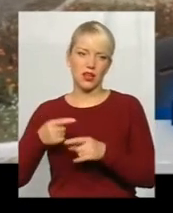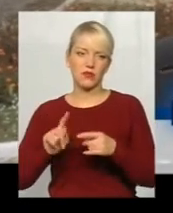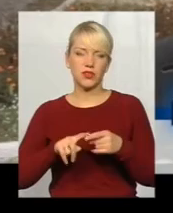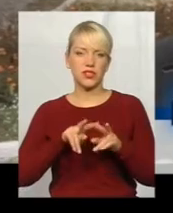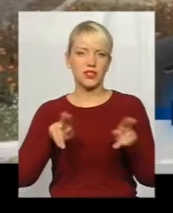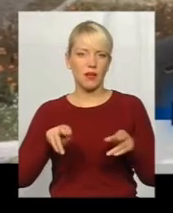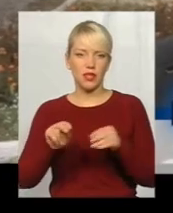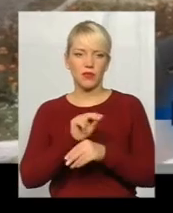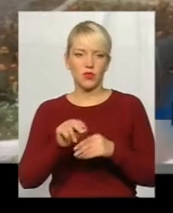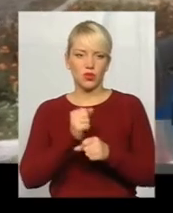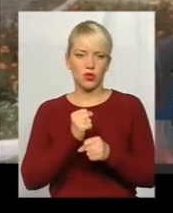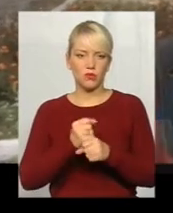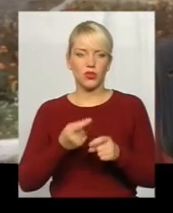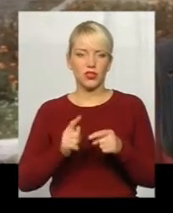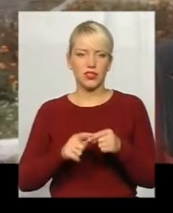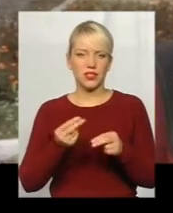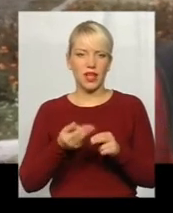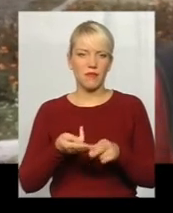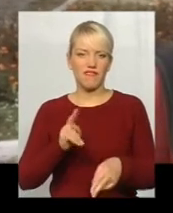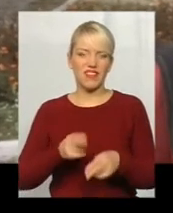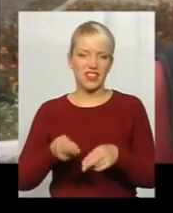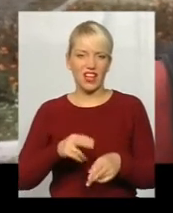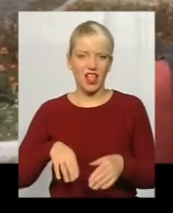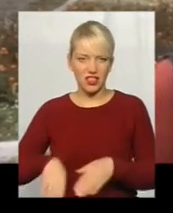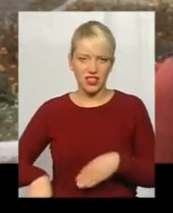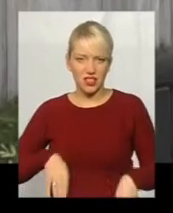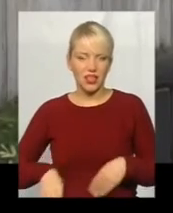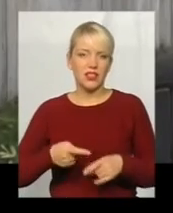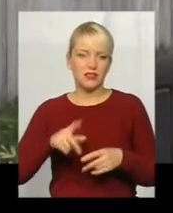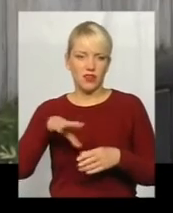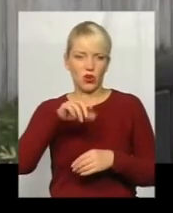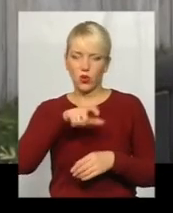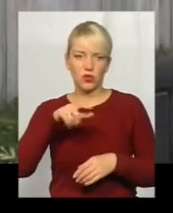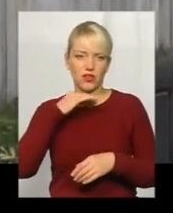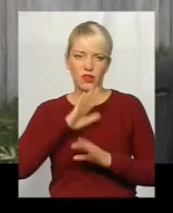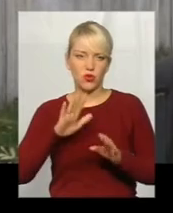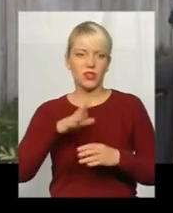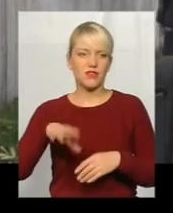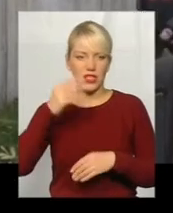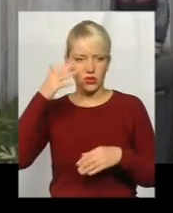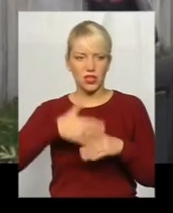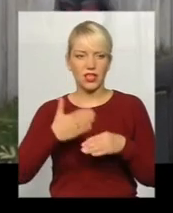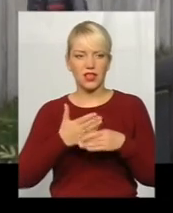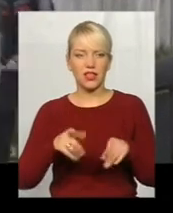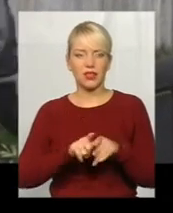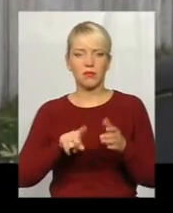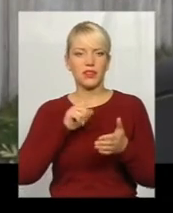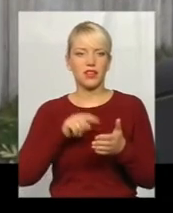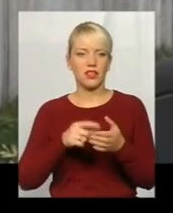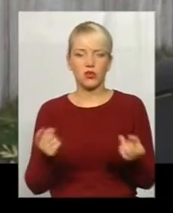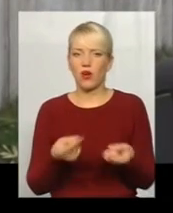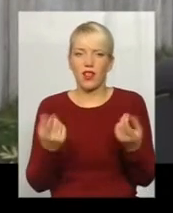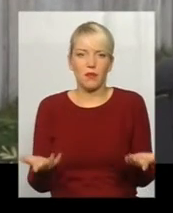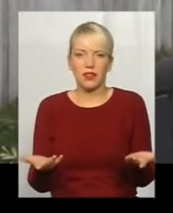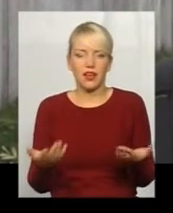самі ремонтні роботи, ті самі відкати, якби люди ж не дурні люди, розуміють. Знову ж таки, є такі питання, які елементарні,